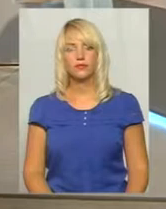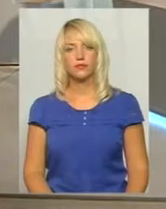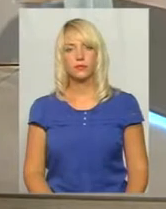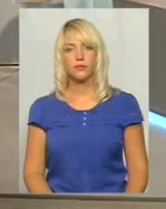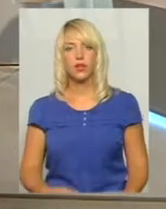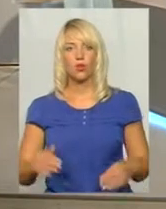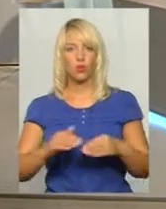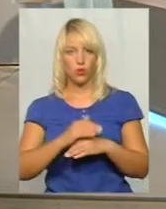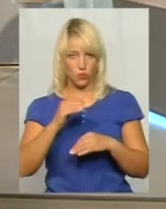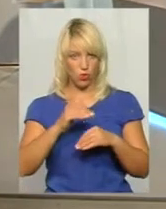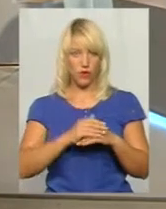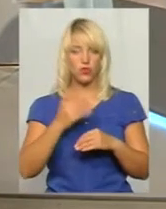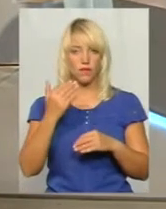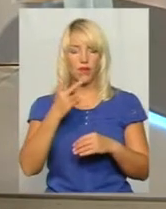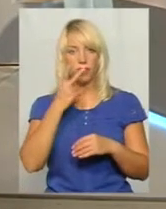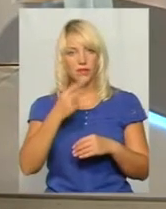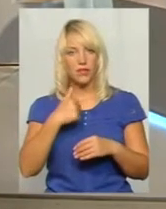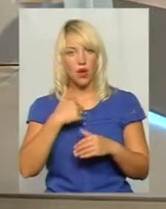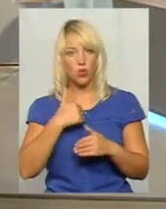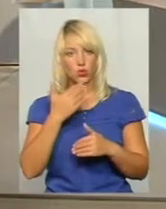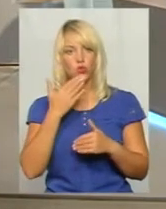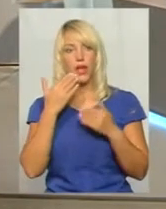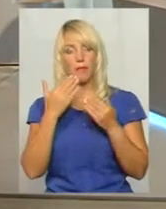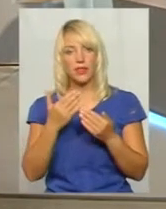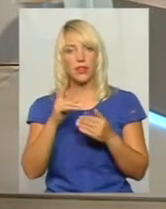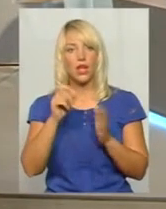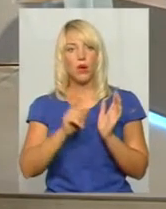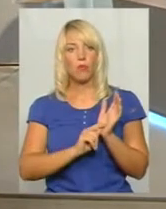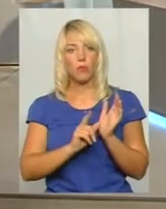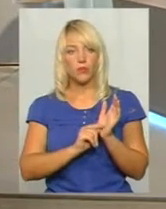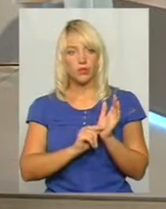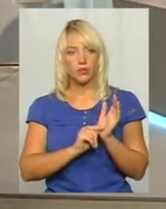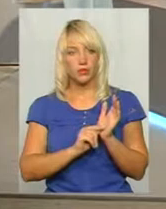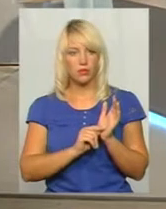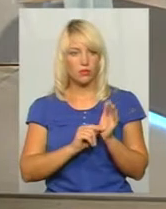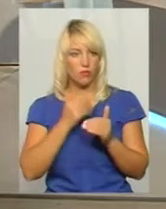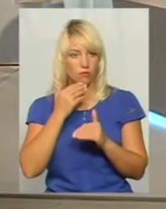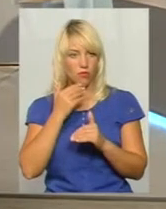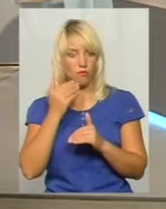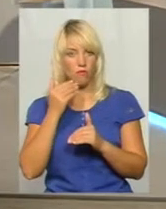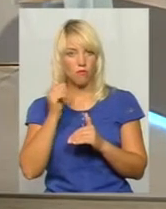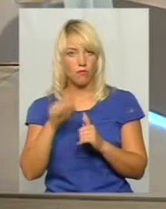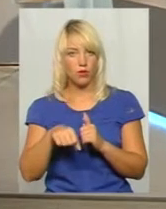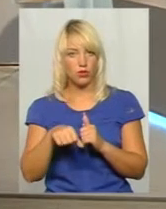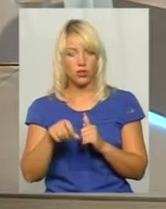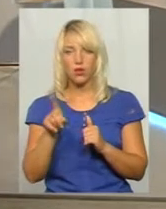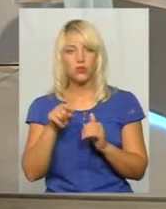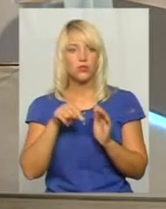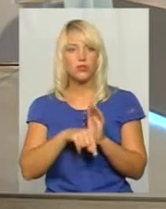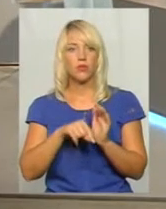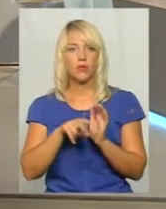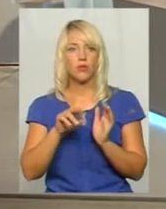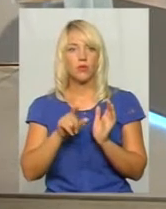Доброго вечора вам. Дивіться, я хочу вас запитати по пенсійному, можна? Що значить по пенсійному?